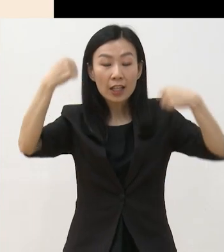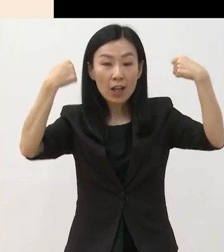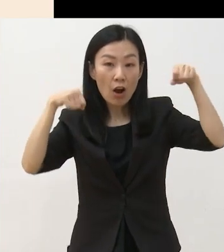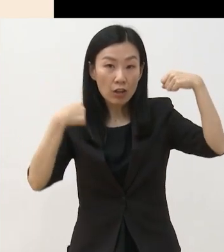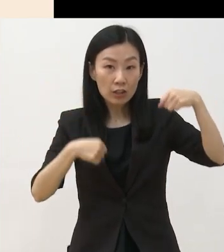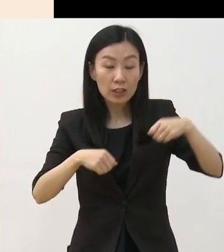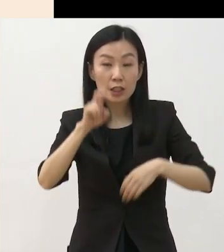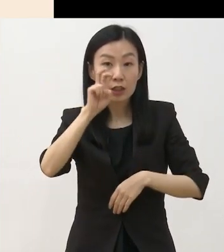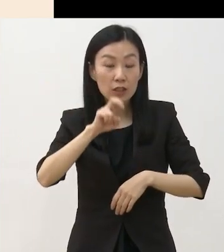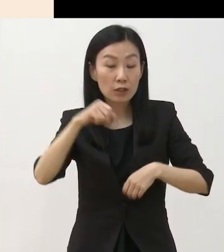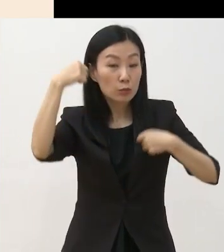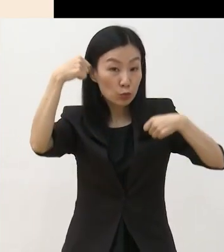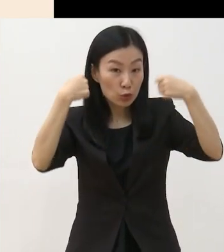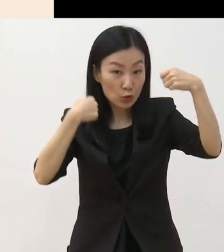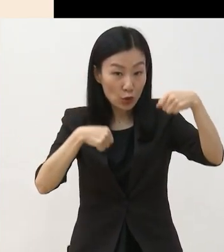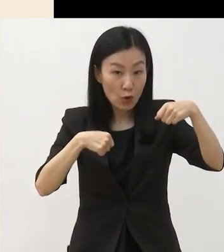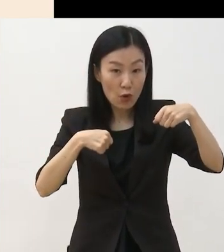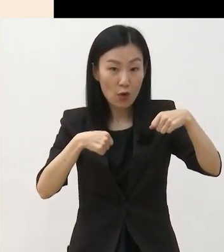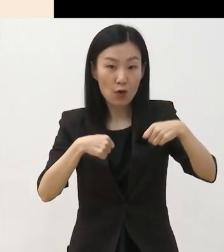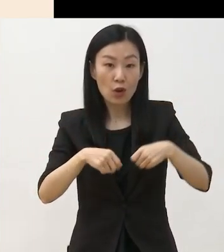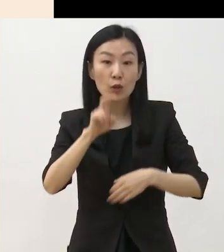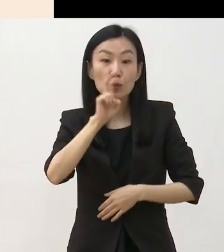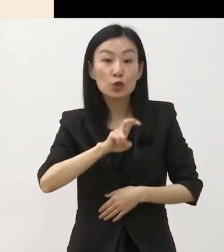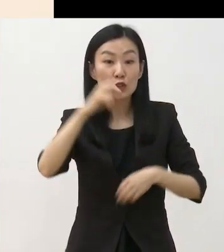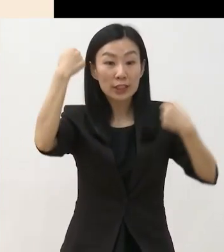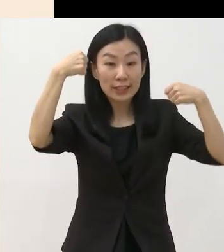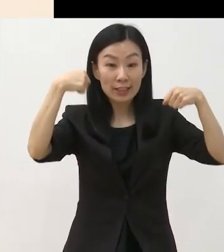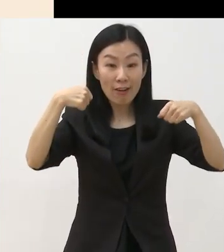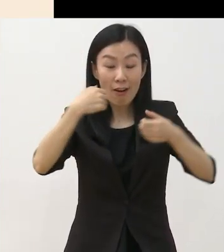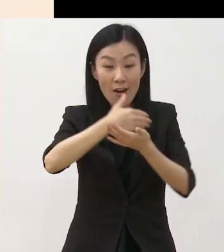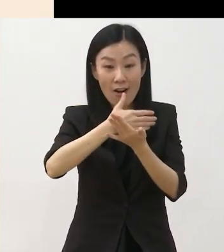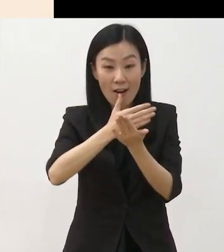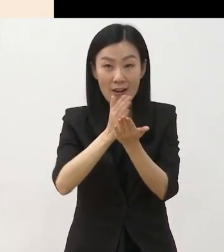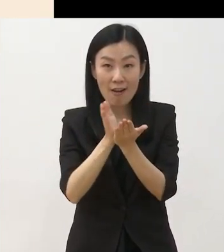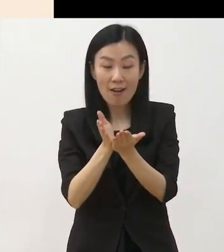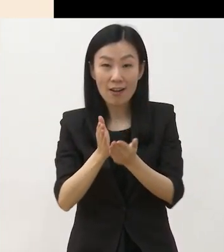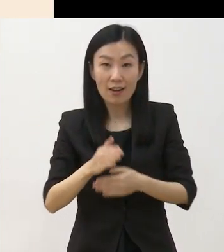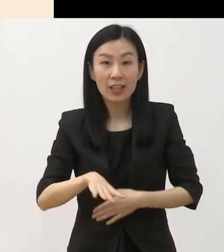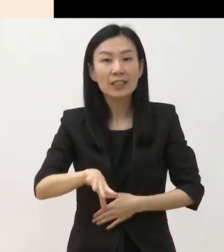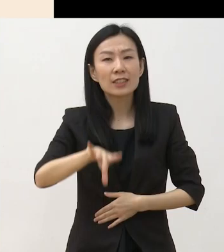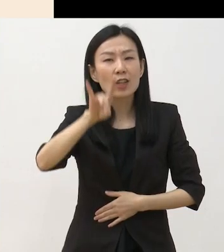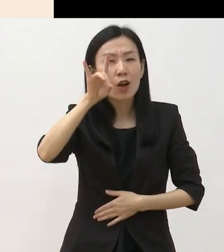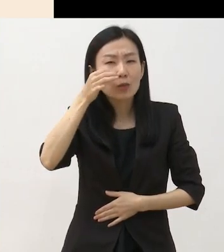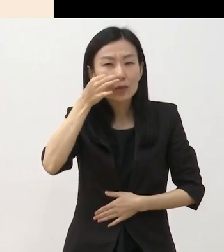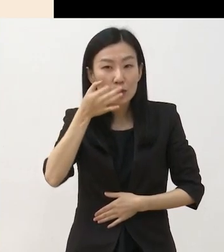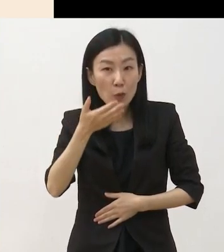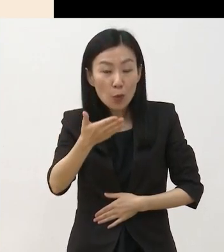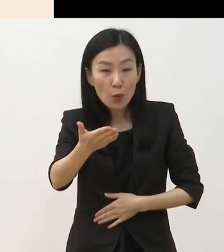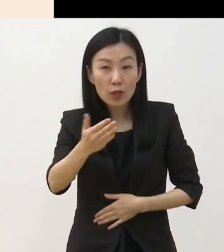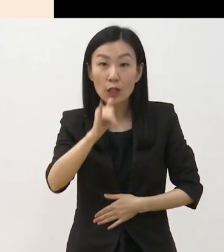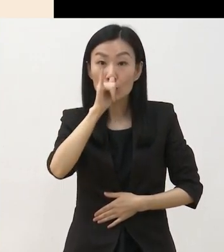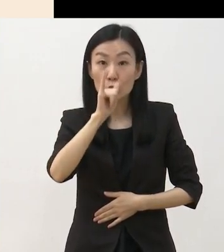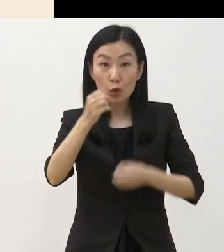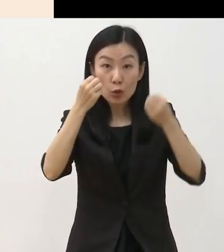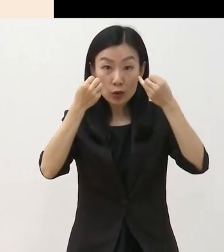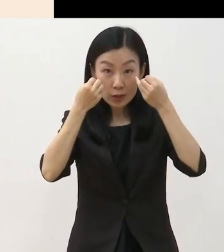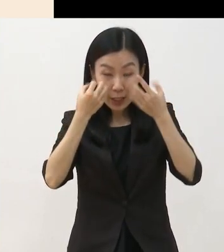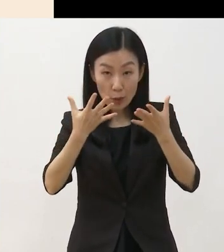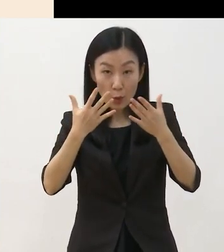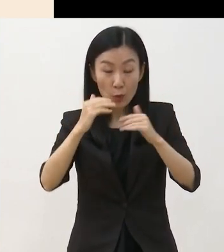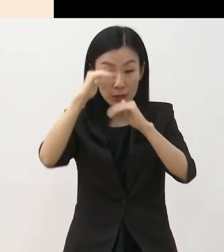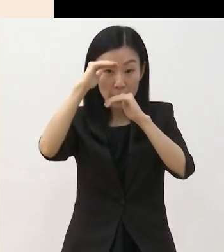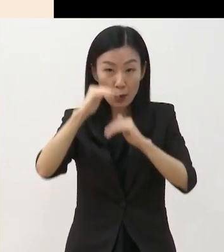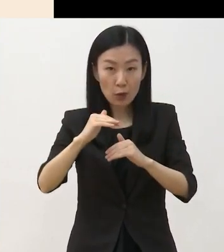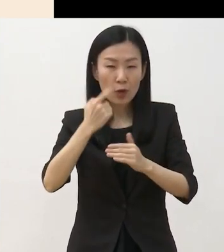무용, 전통예술 및 창작 뮤지컬 분야에서 처음 선보이는 우수 신작을 발굴하여